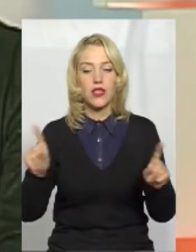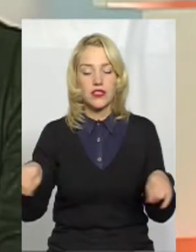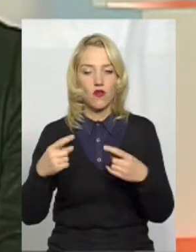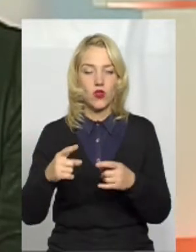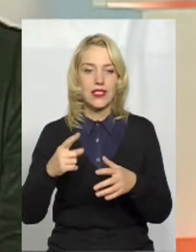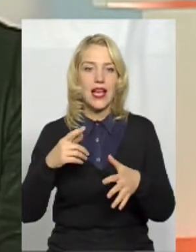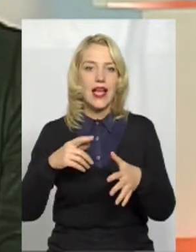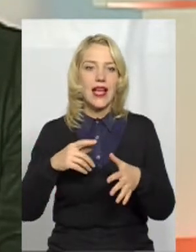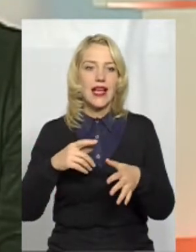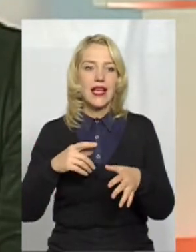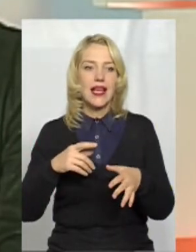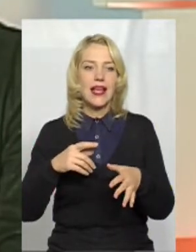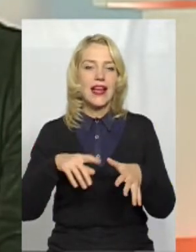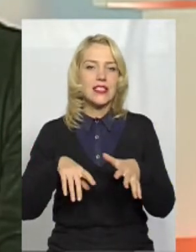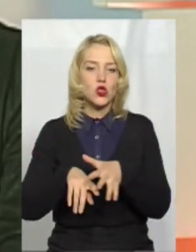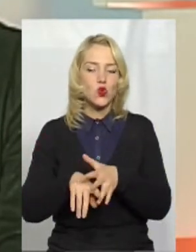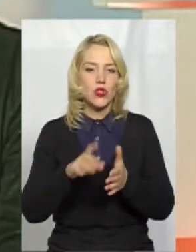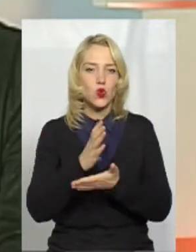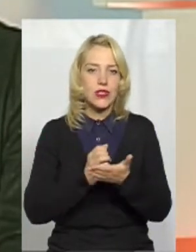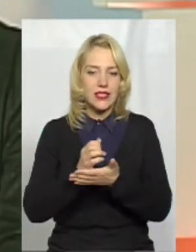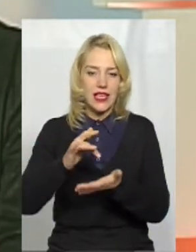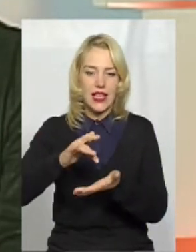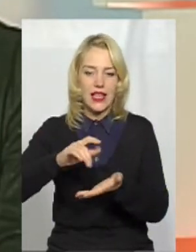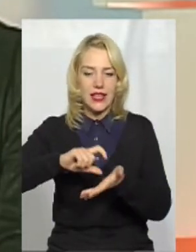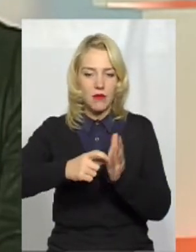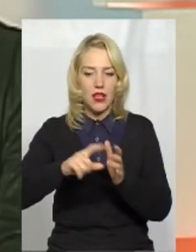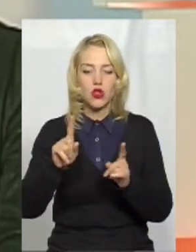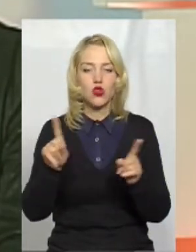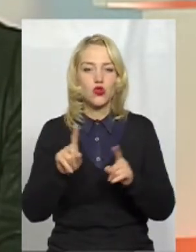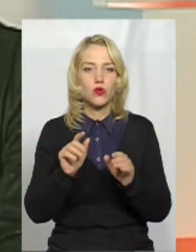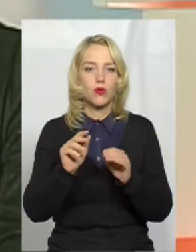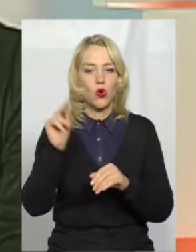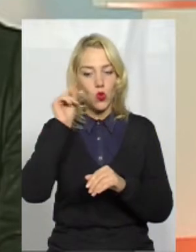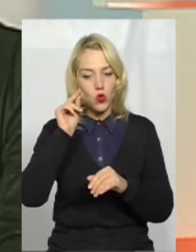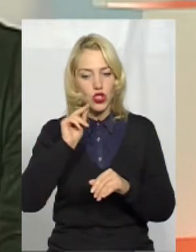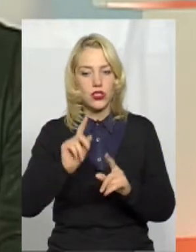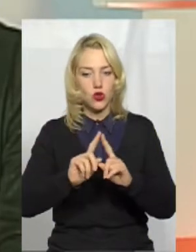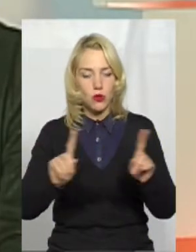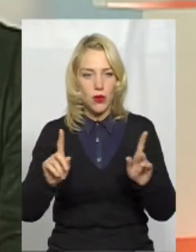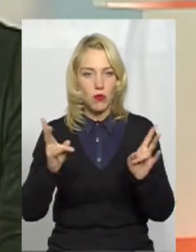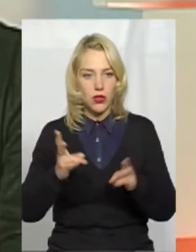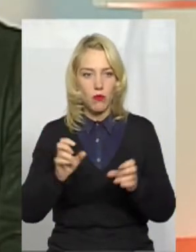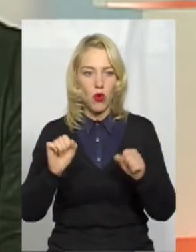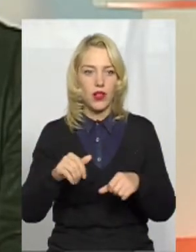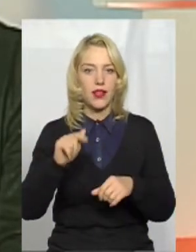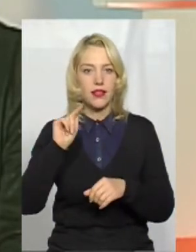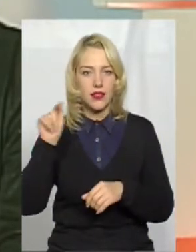для того, щоб учні з особливими освітніми потребами могли там